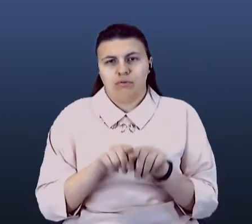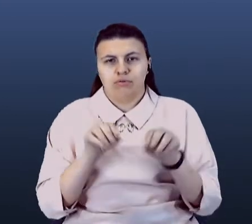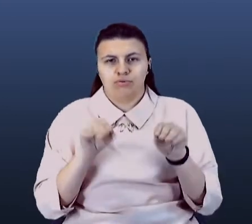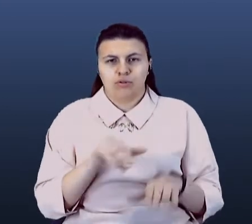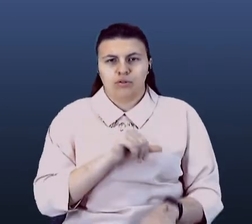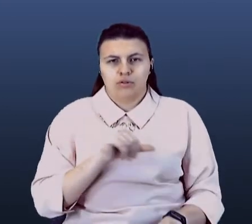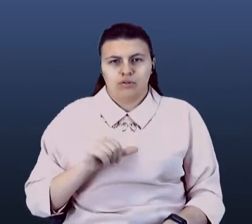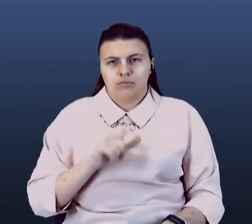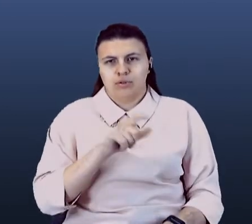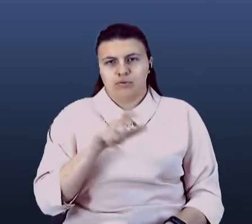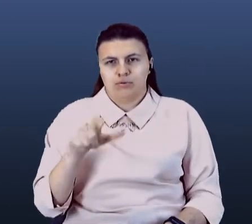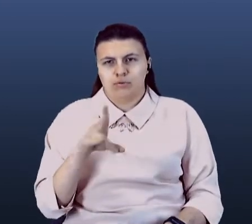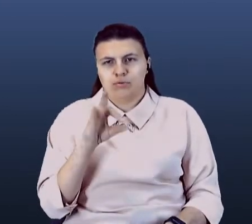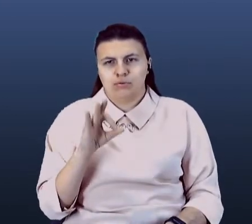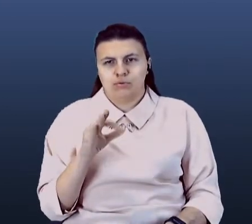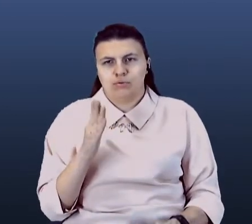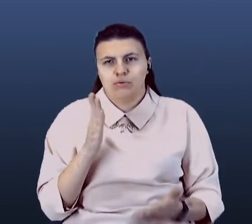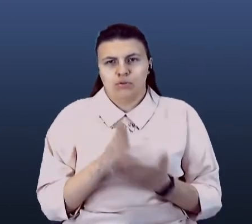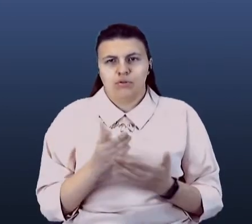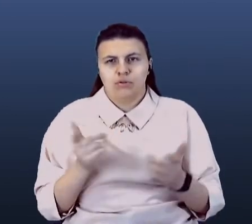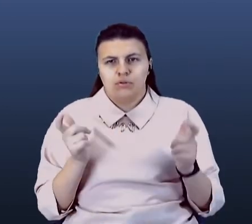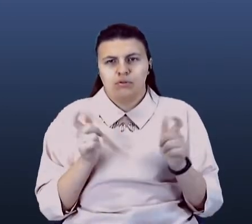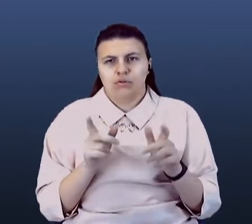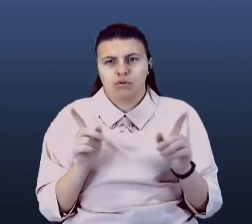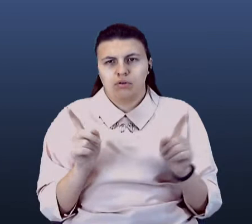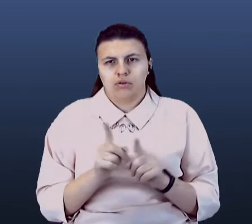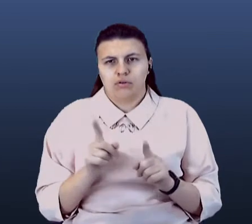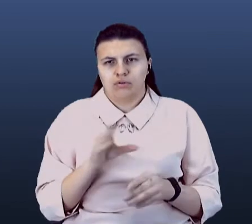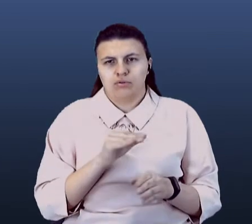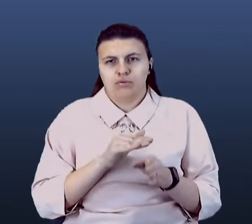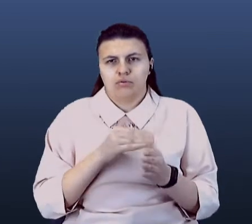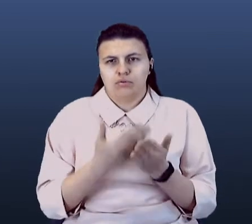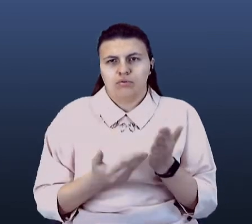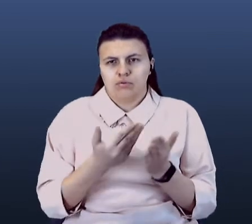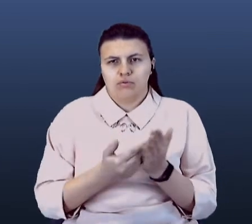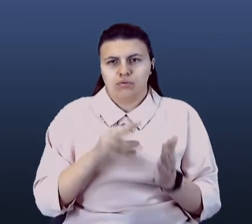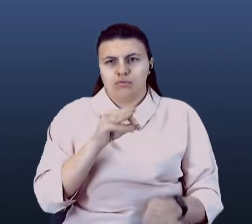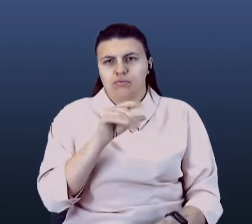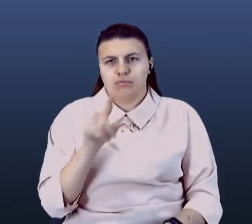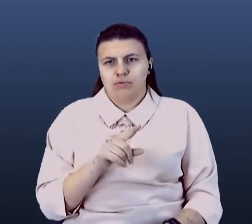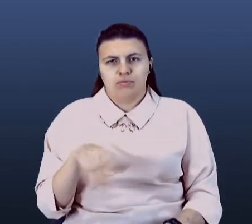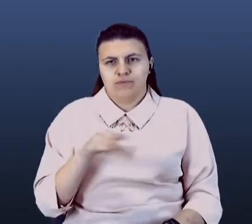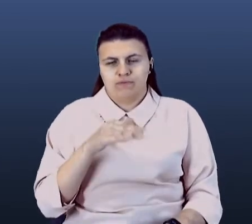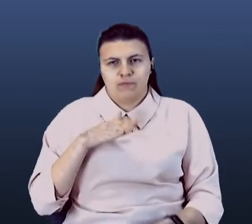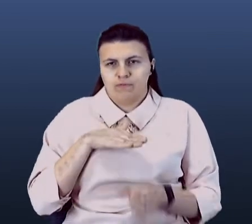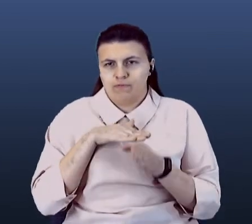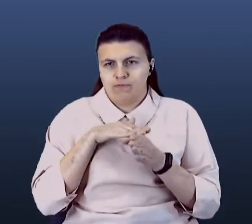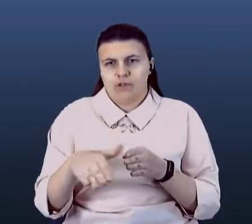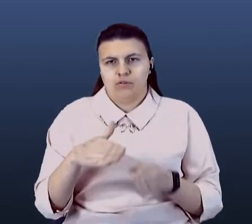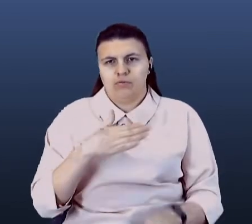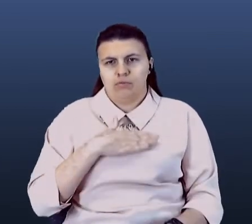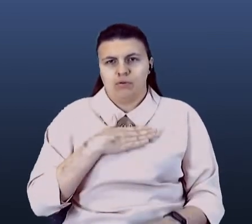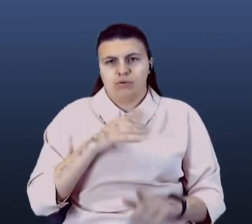Але є заграничення, без рекомендації МОЗ, по якому ми все працюємо. Це в моєму заведенні цей